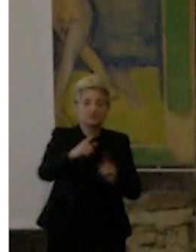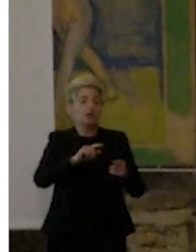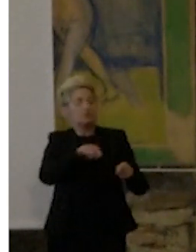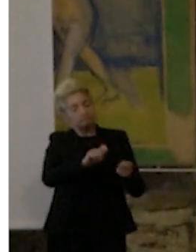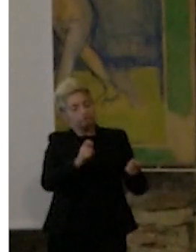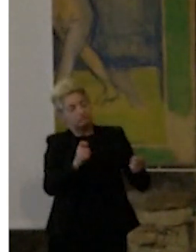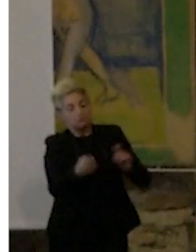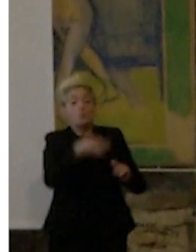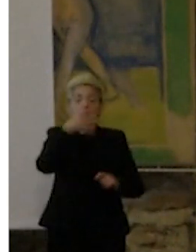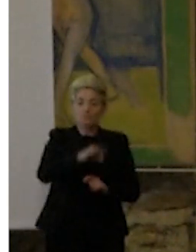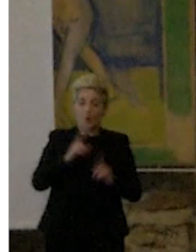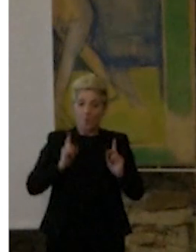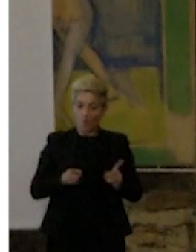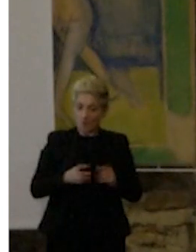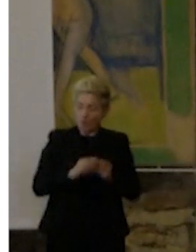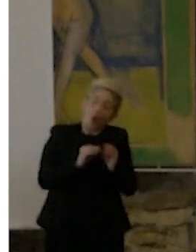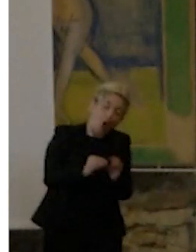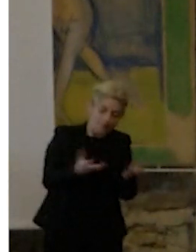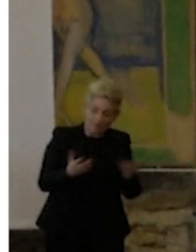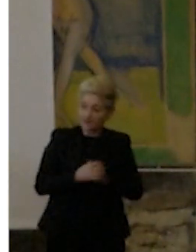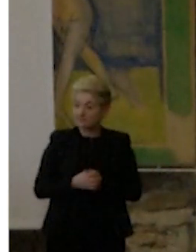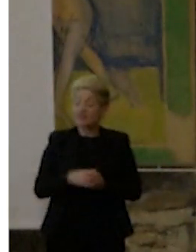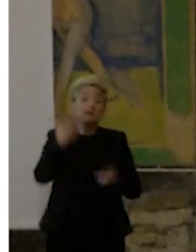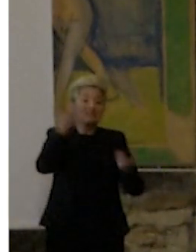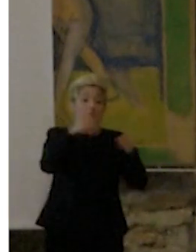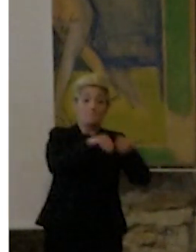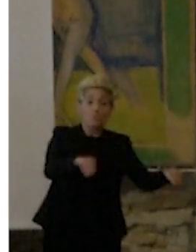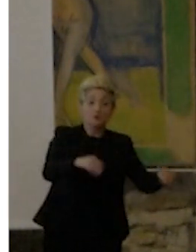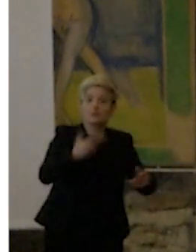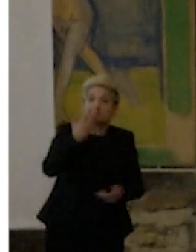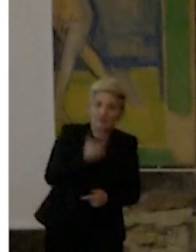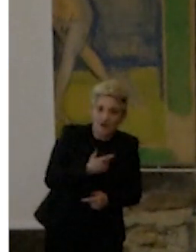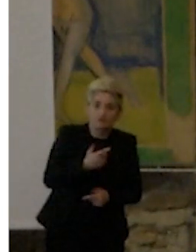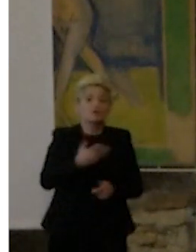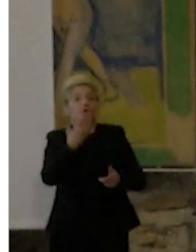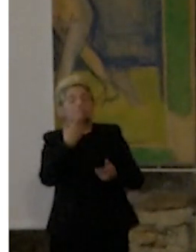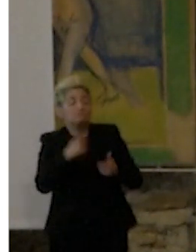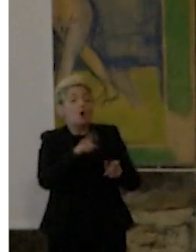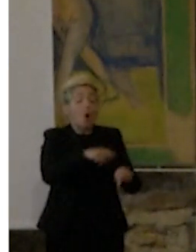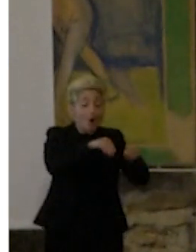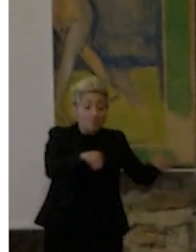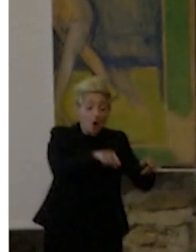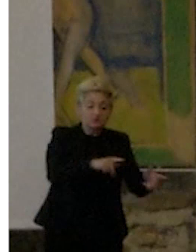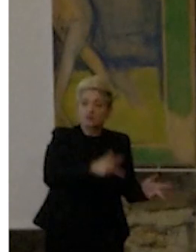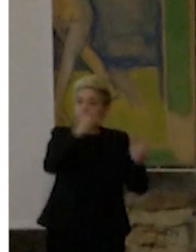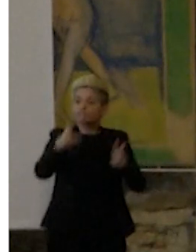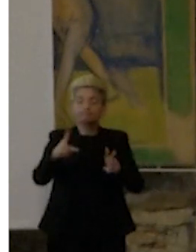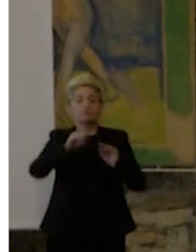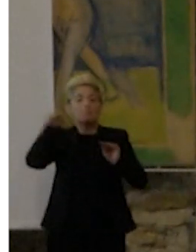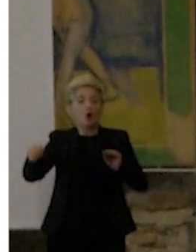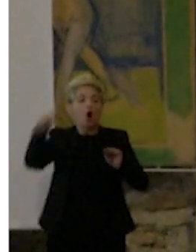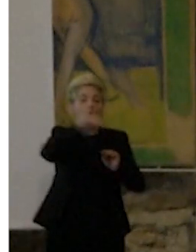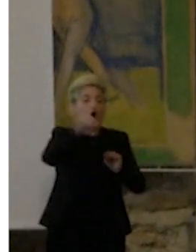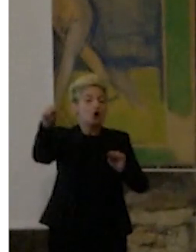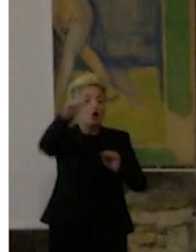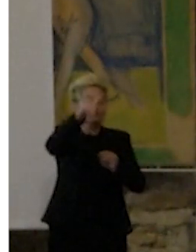mostra, se questa mostra viaggia, non devo essere a dirlo, se dovesse viaggiare. Ovviamente io qua avrò